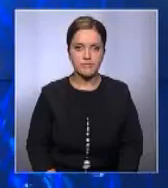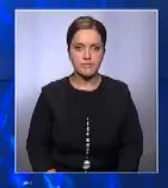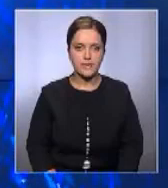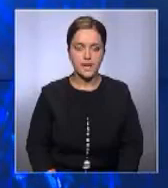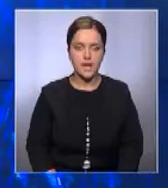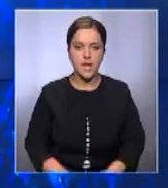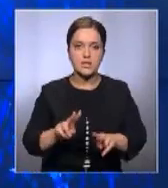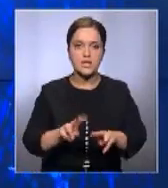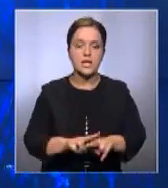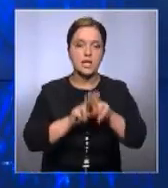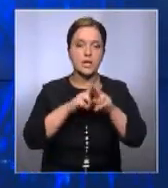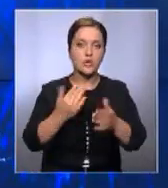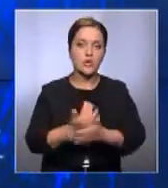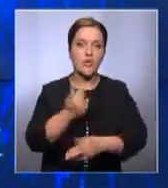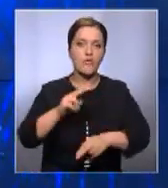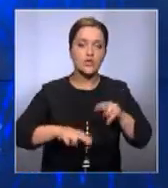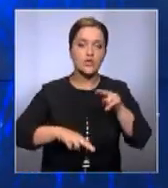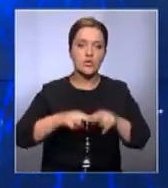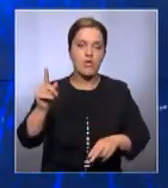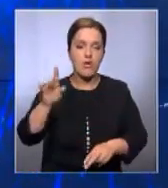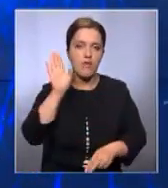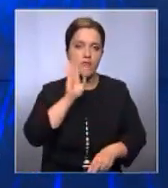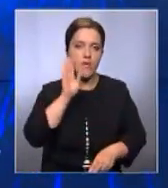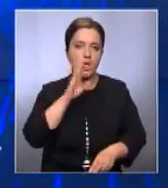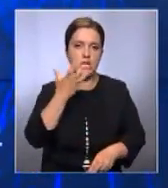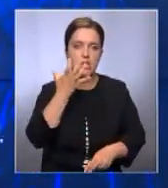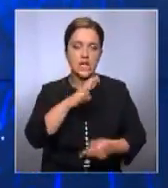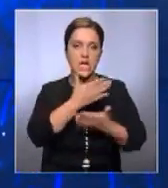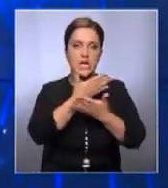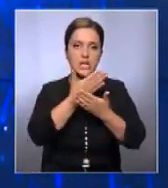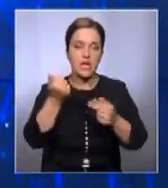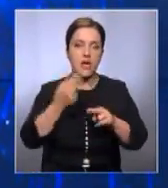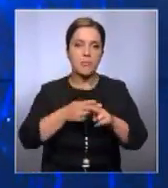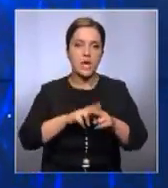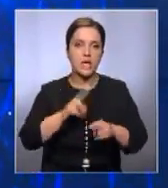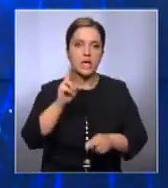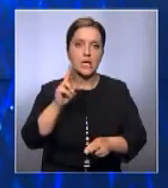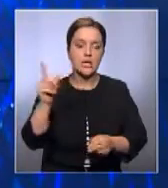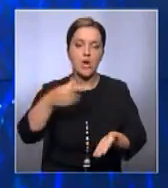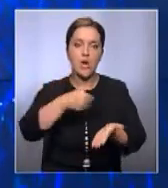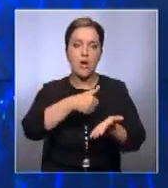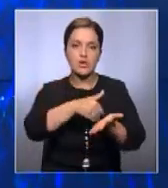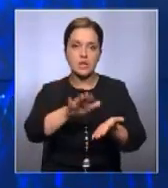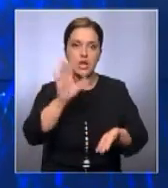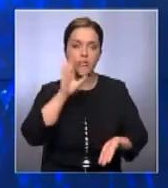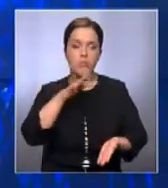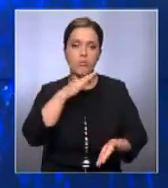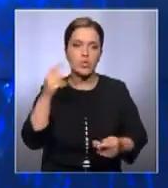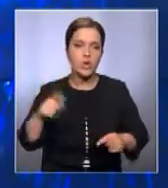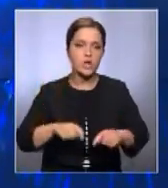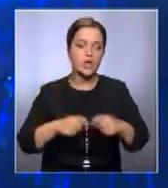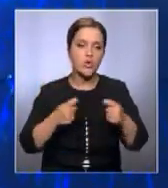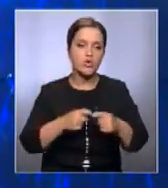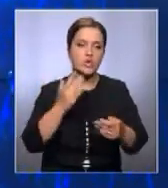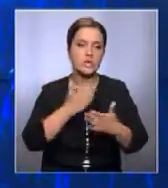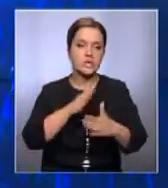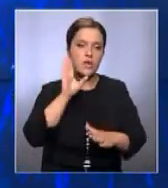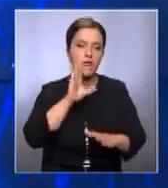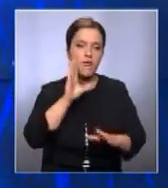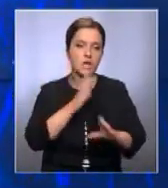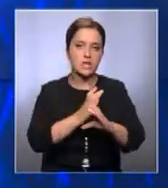В столичных новостройках привыкают жить без горячей воды. Поставщик отказался обслуживать дома из-за многочисленных нарушений в системе